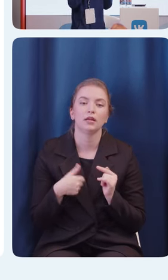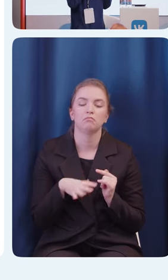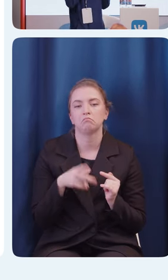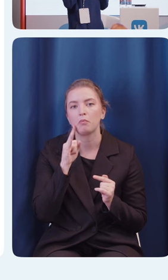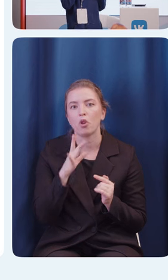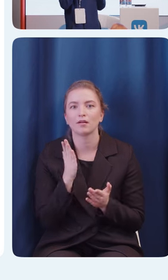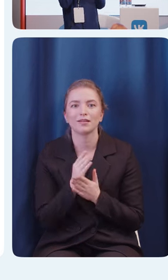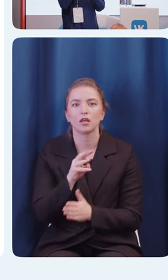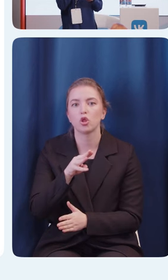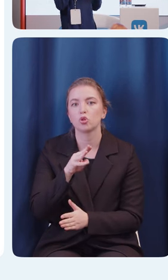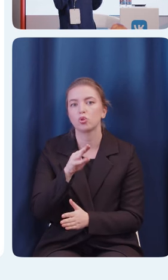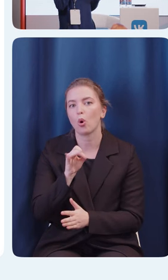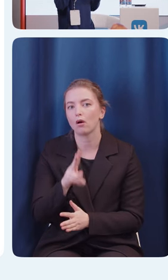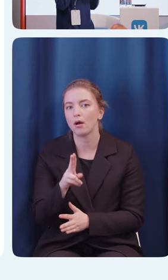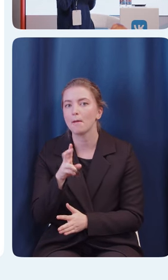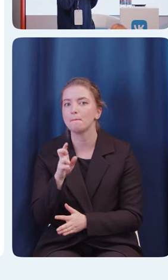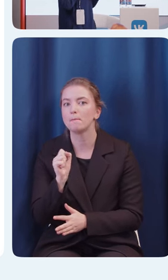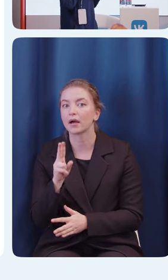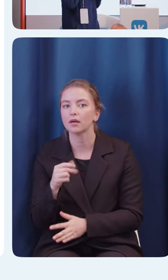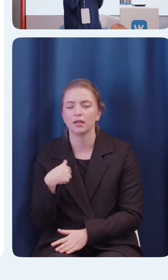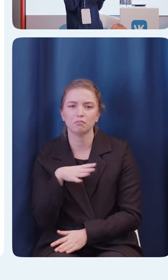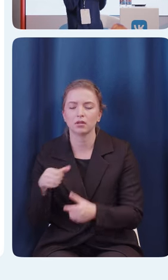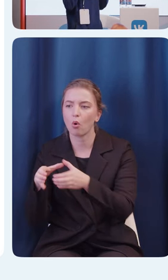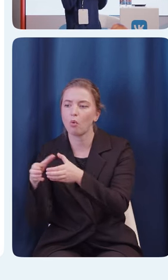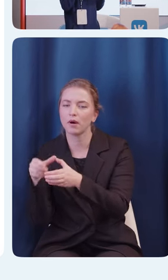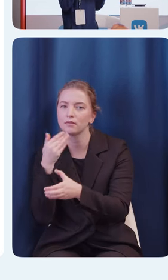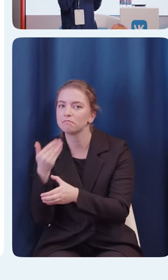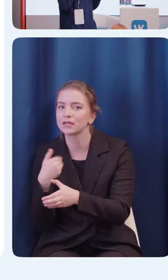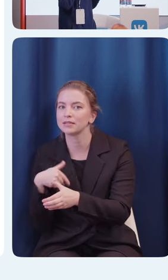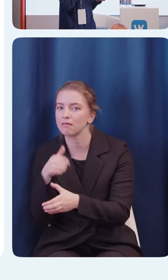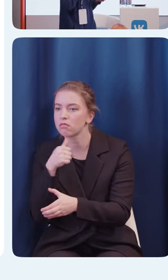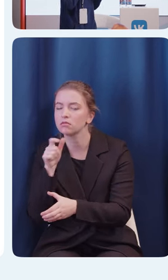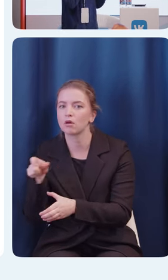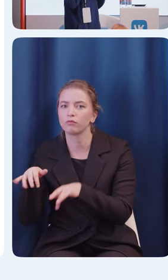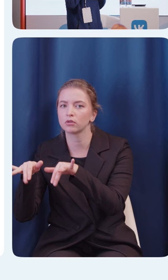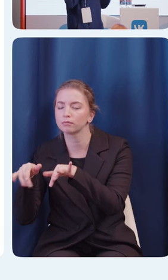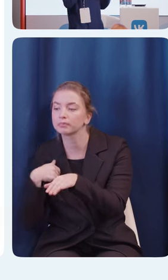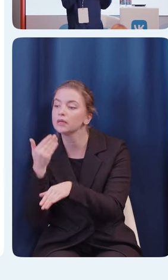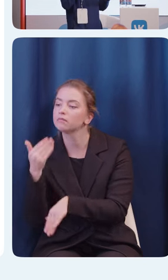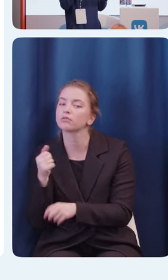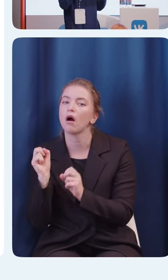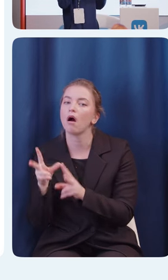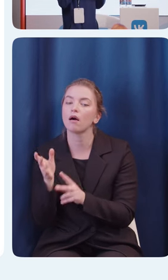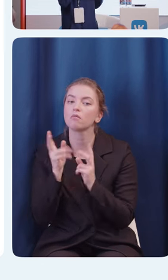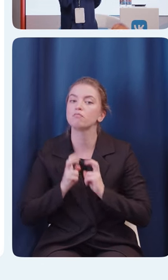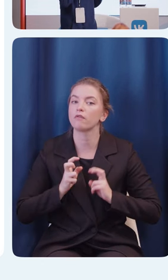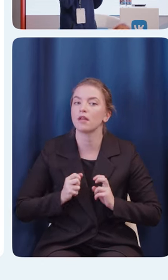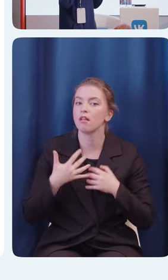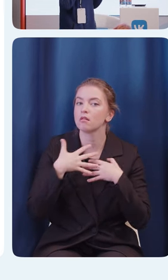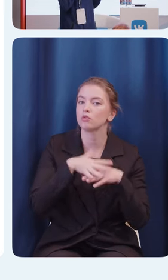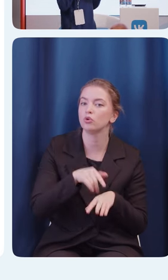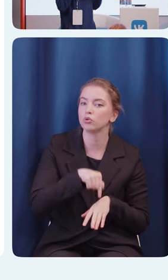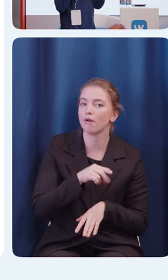команду наших тестировщиков, как они проверяли на предмет инклюзивности, собственно, VKID, они